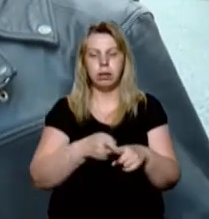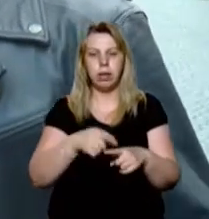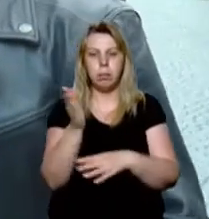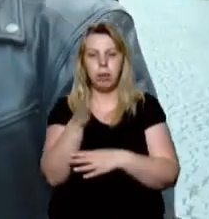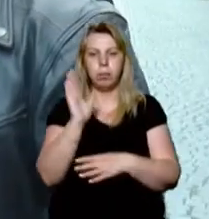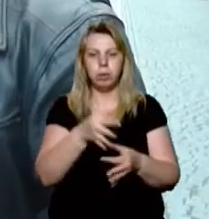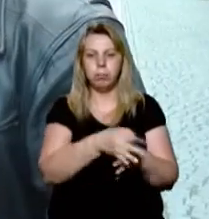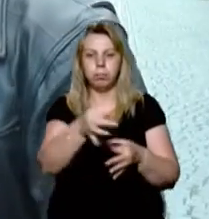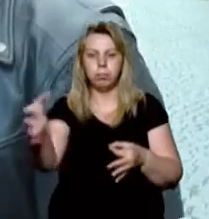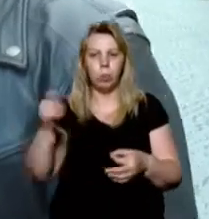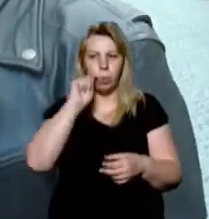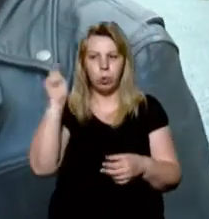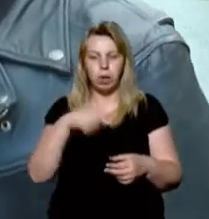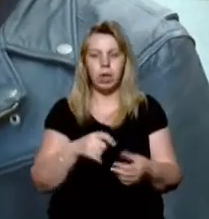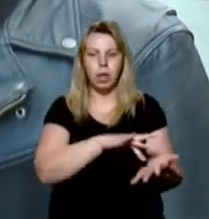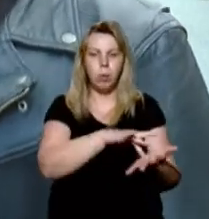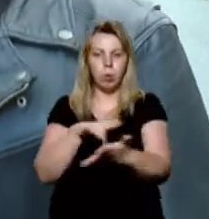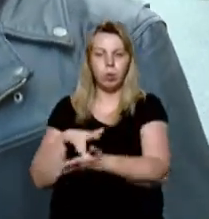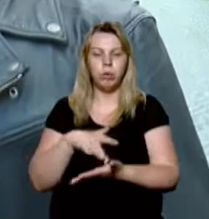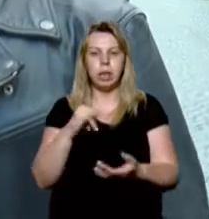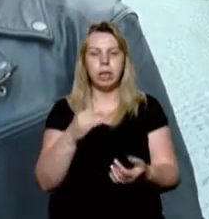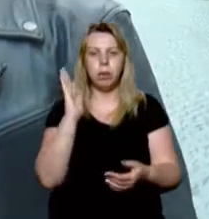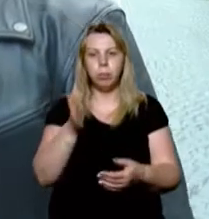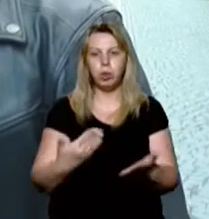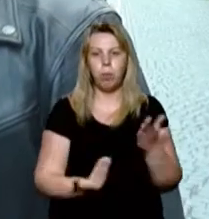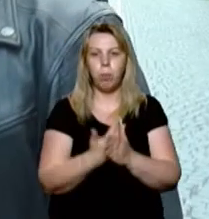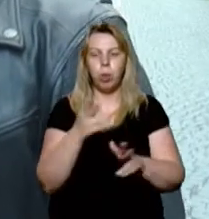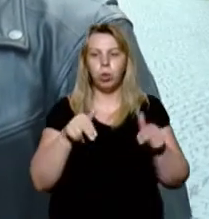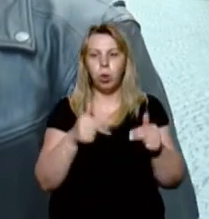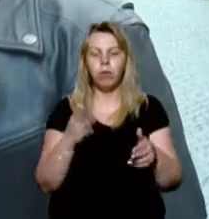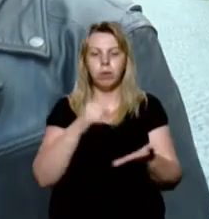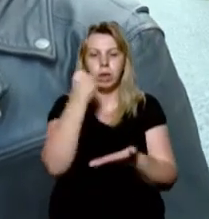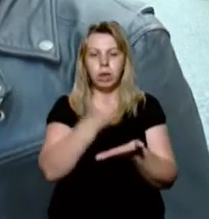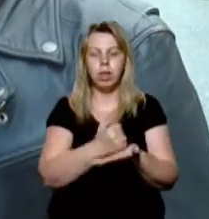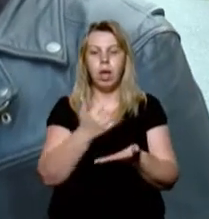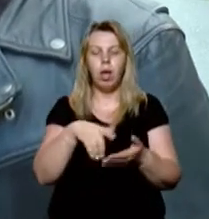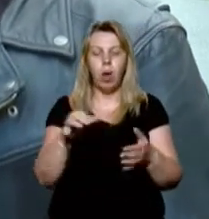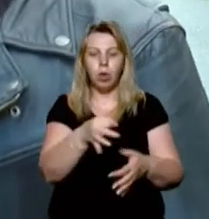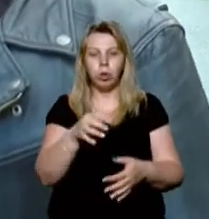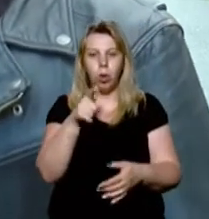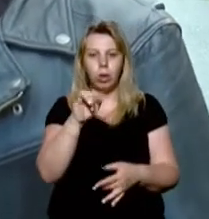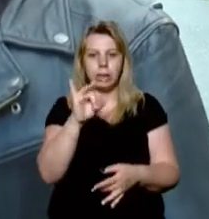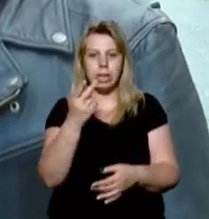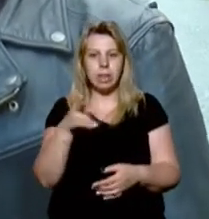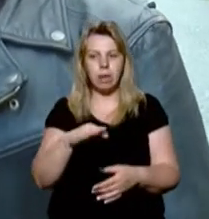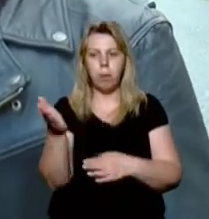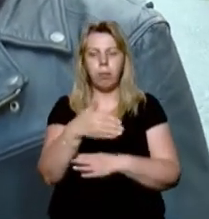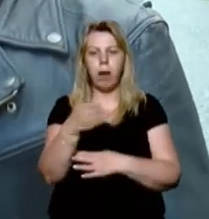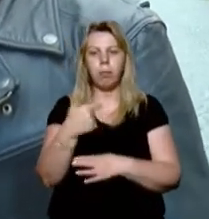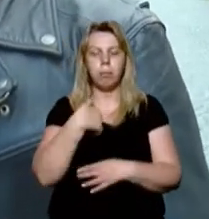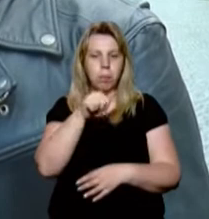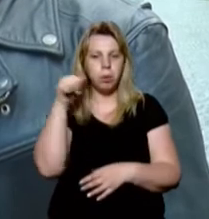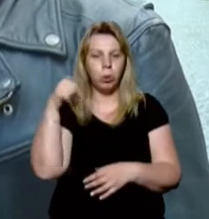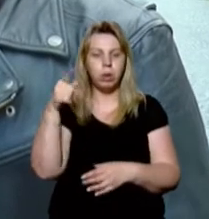буде їхати через всю Україну, подорожувати і буде поновлений на острові Хортиця. А прапор, який ми